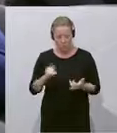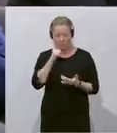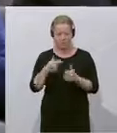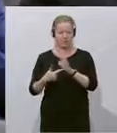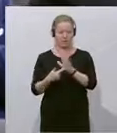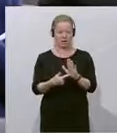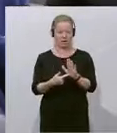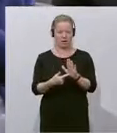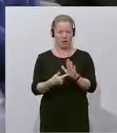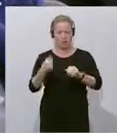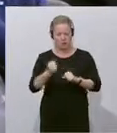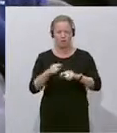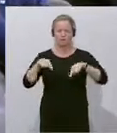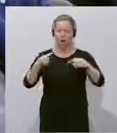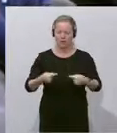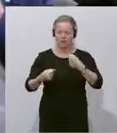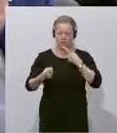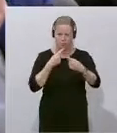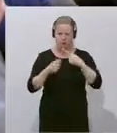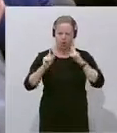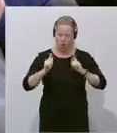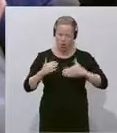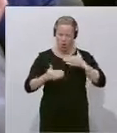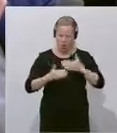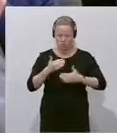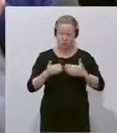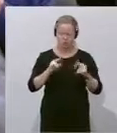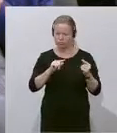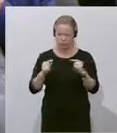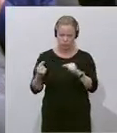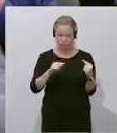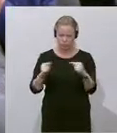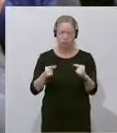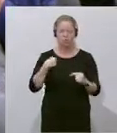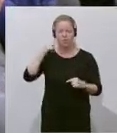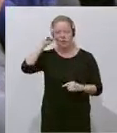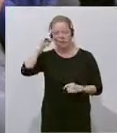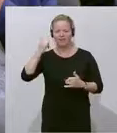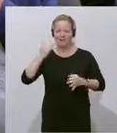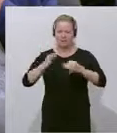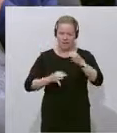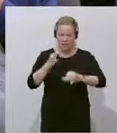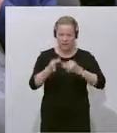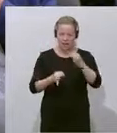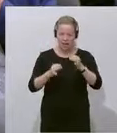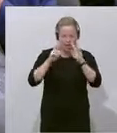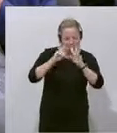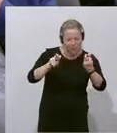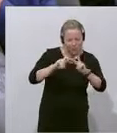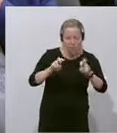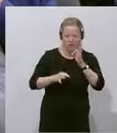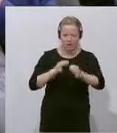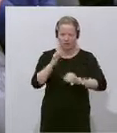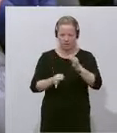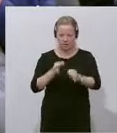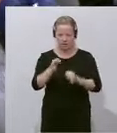Besprechung durchgeführt und dann wird die Strategie besprochen. Die Ermittlungsstrategie. Und die